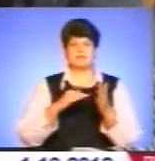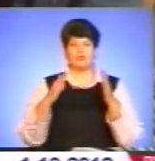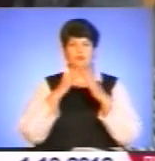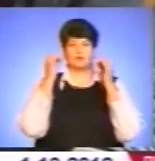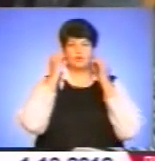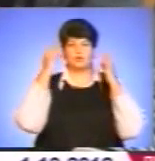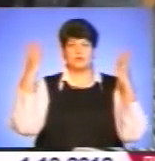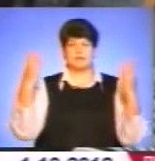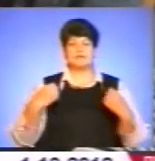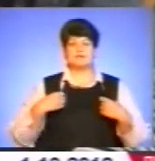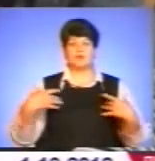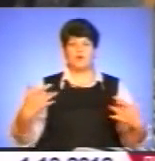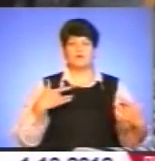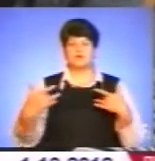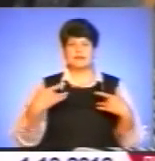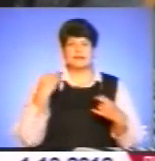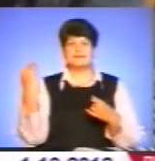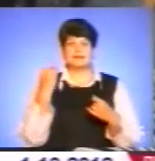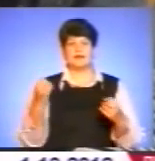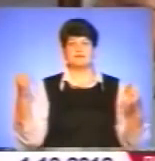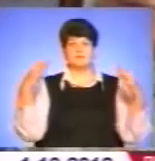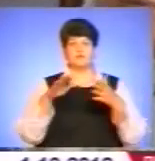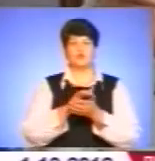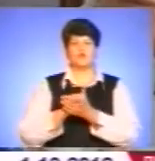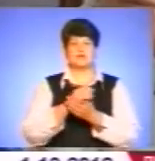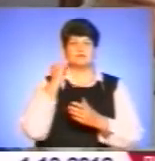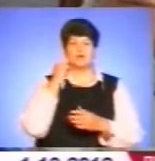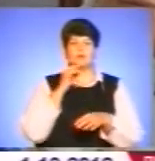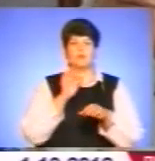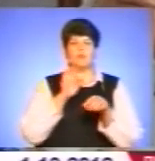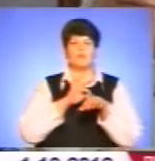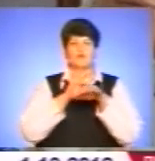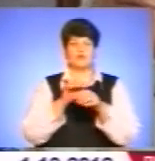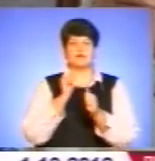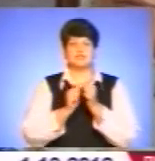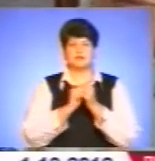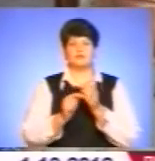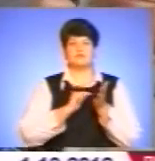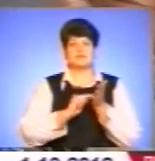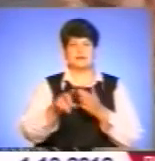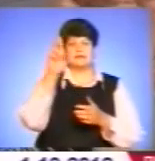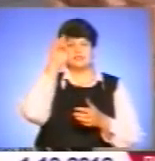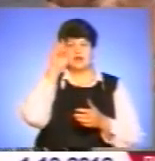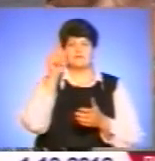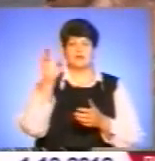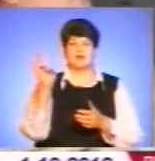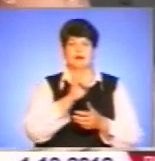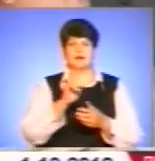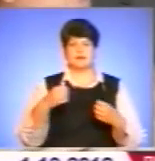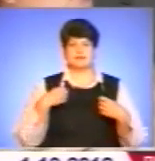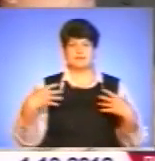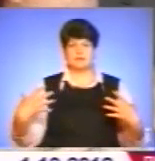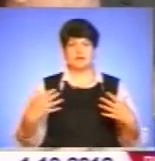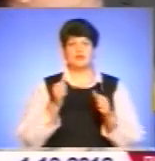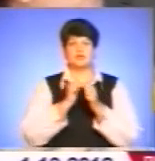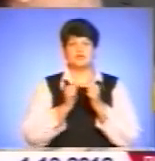Святкові концерти та цікаві зібрання у товаристві глухих проводять часто. Тут відзначають і державні, і релігійні свята. Концерти